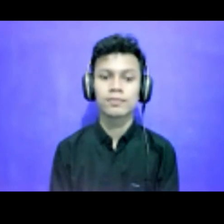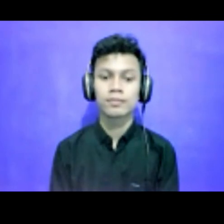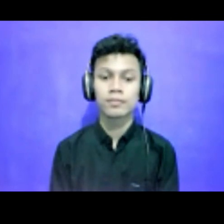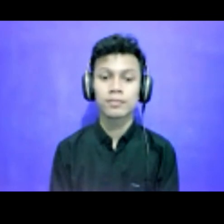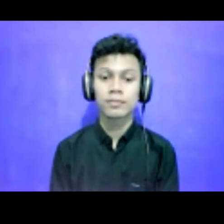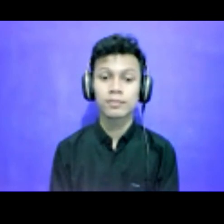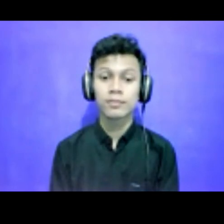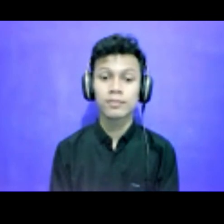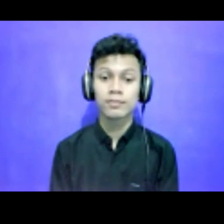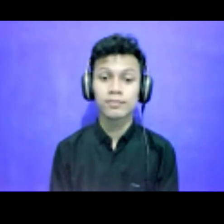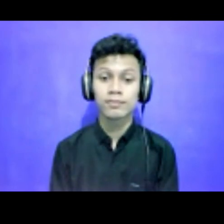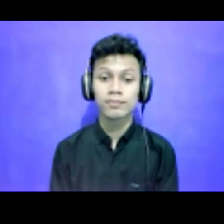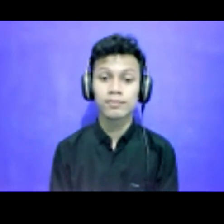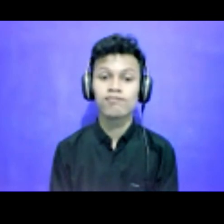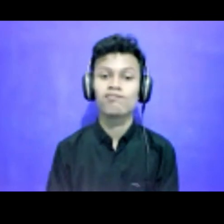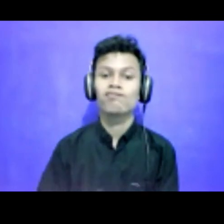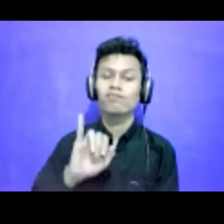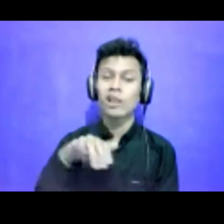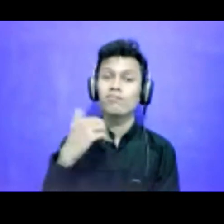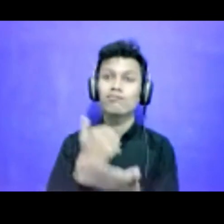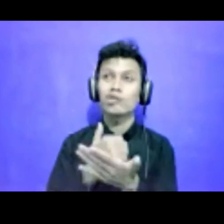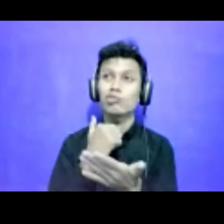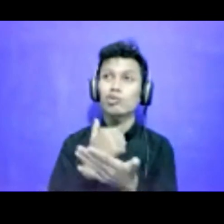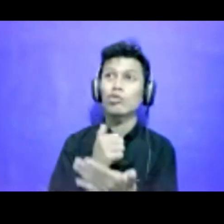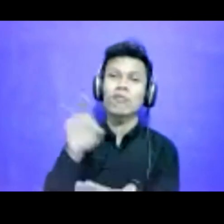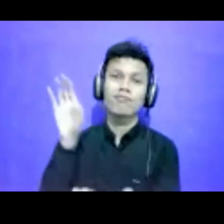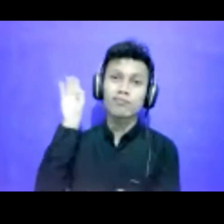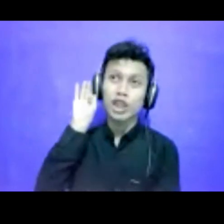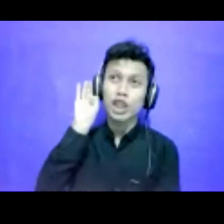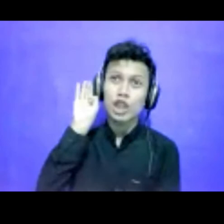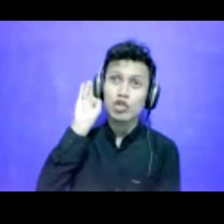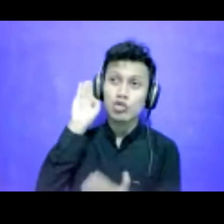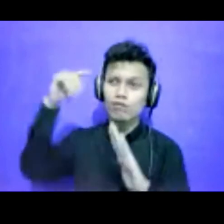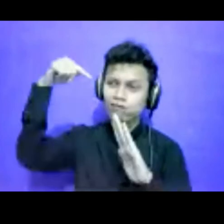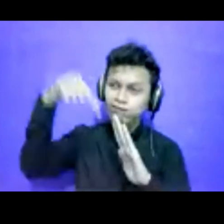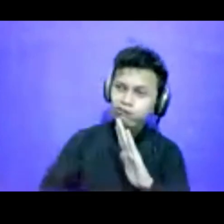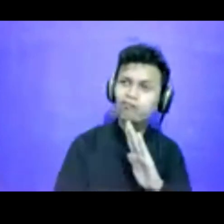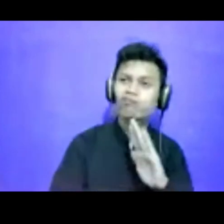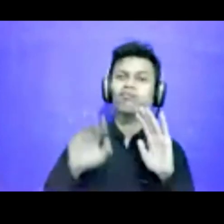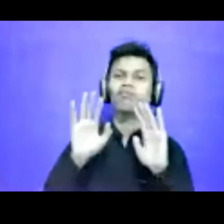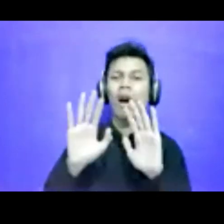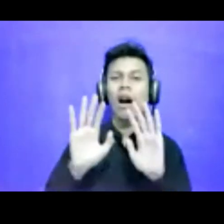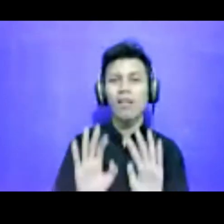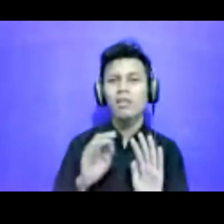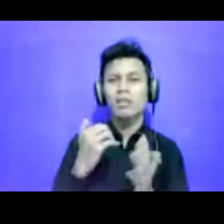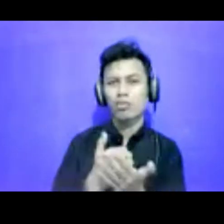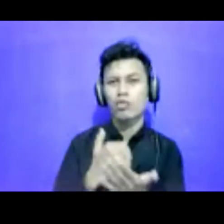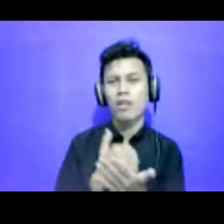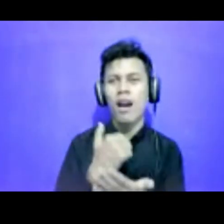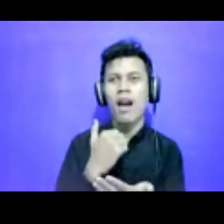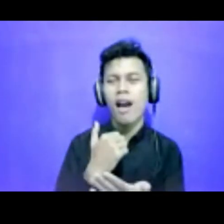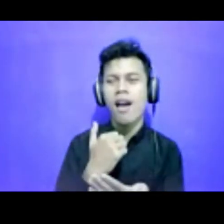Ya, sebenarnya banyak ini sih, banyak isu yang bisa digali, dengan semua data, ternyata itu.